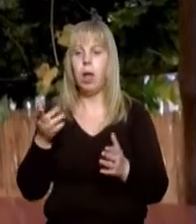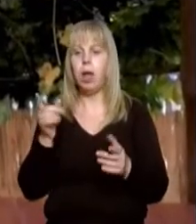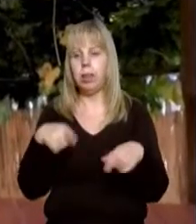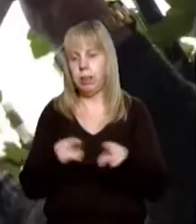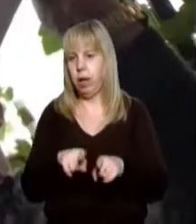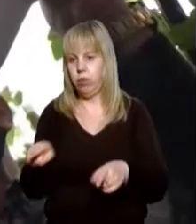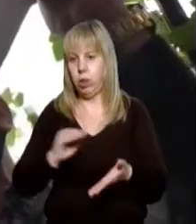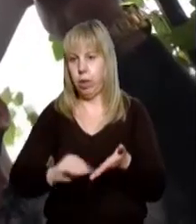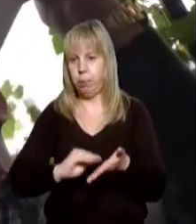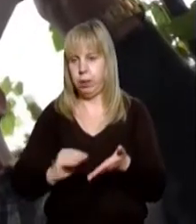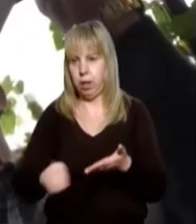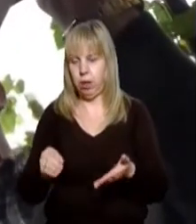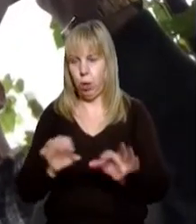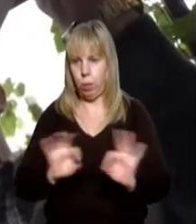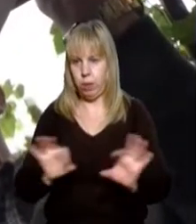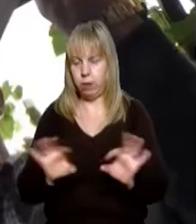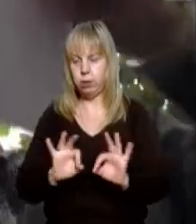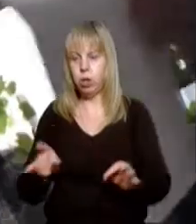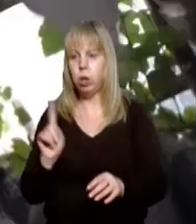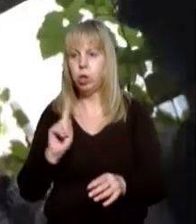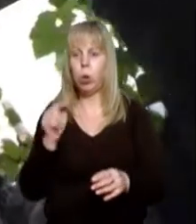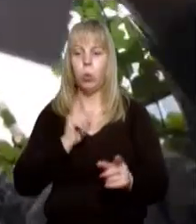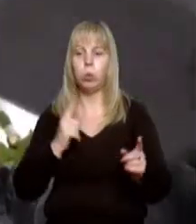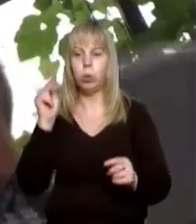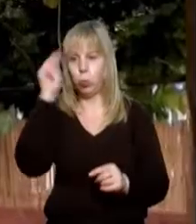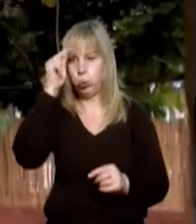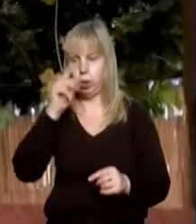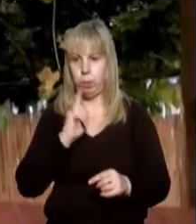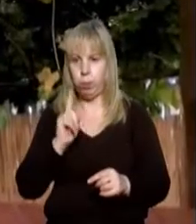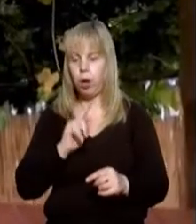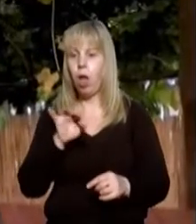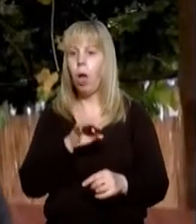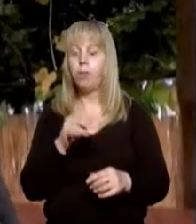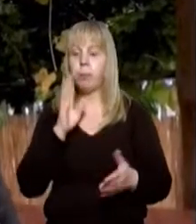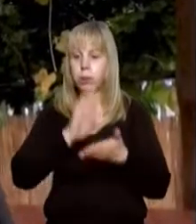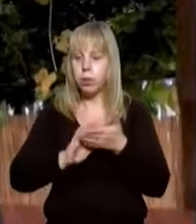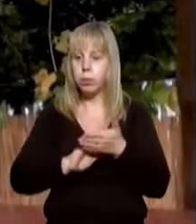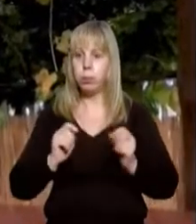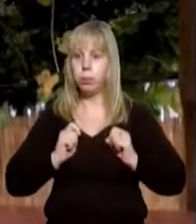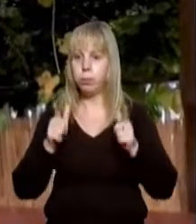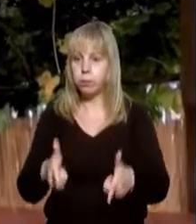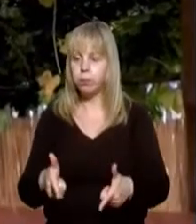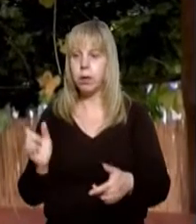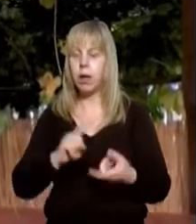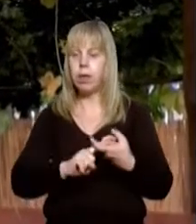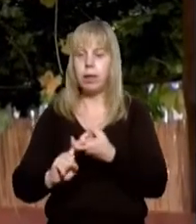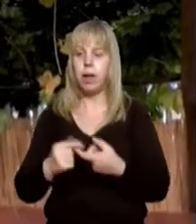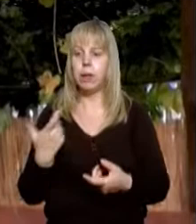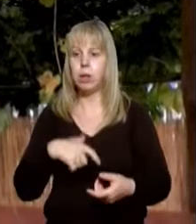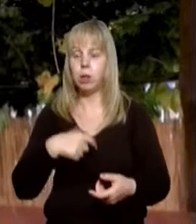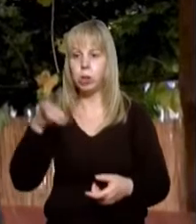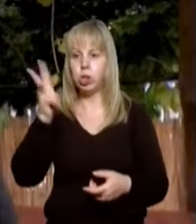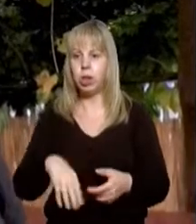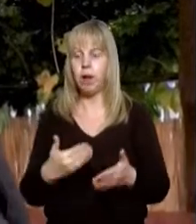відео, це вона написала і в поясненні, що стажується поки що. Неофіційне працевлаштування тягне за собою